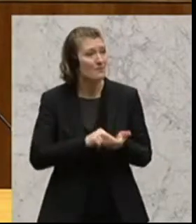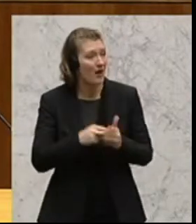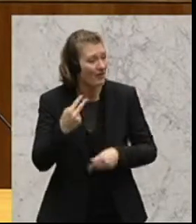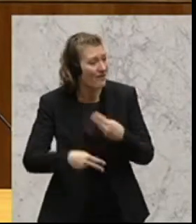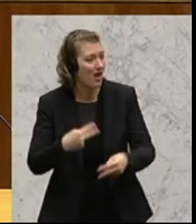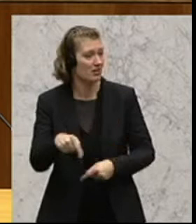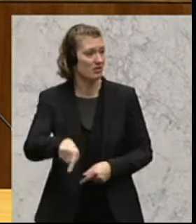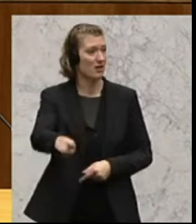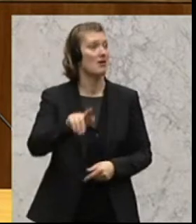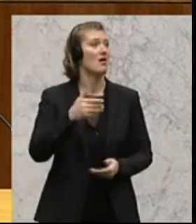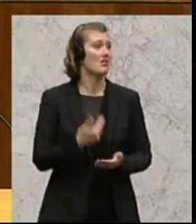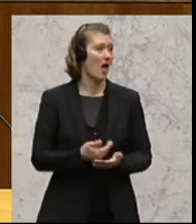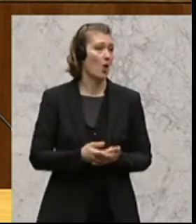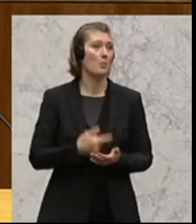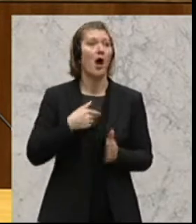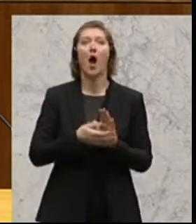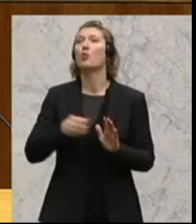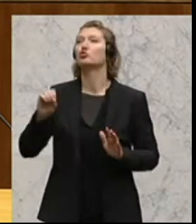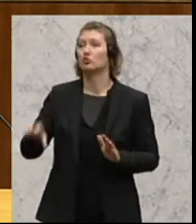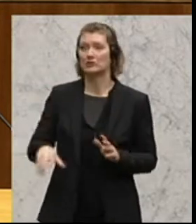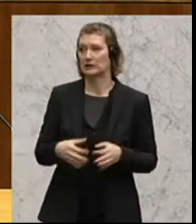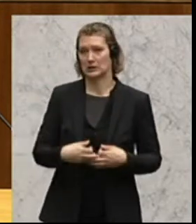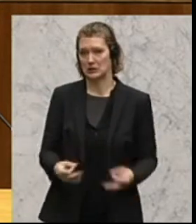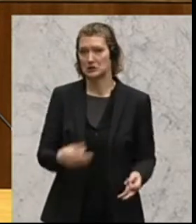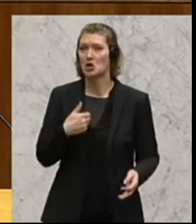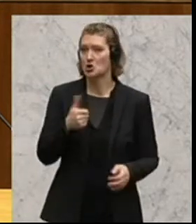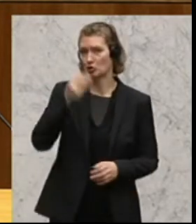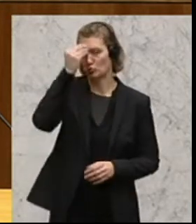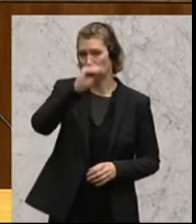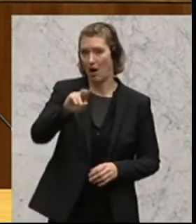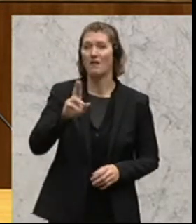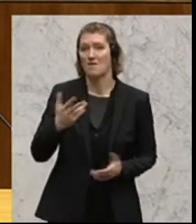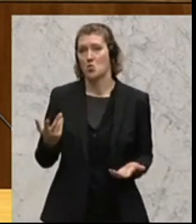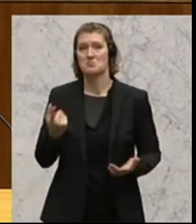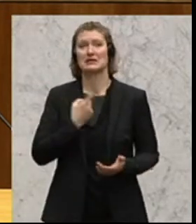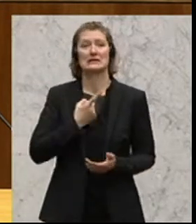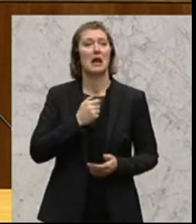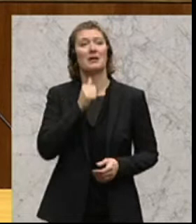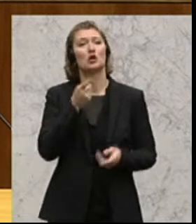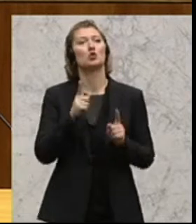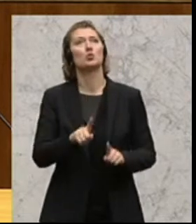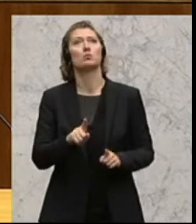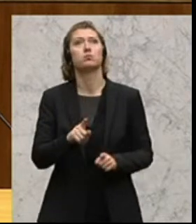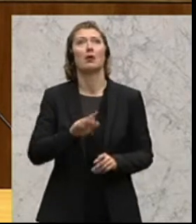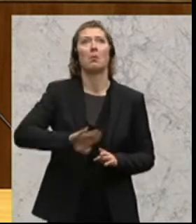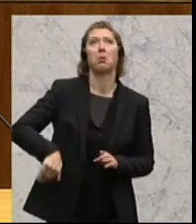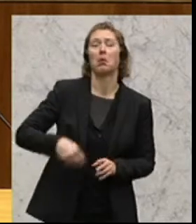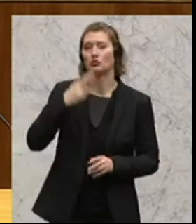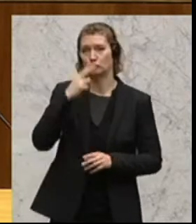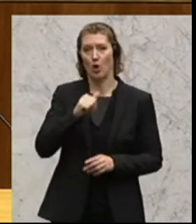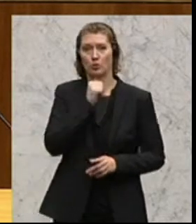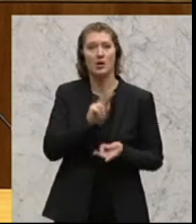Daher ist grundsätzlich überhaupt nichts auszuschließen. Das sage ich auch dazu, weil ich bin nicht jemand, der sich Alternativen nicht genau